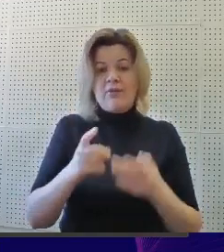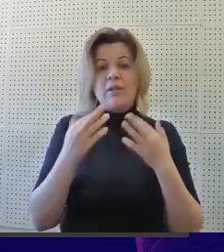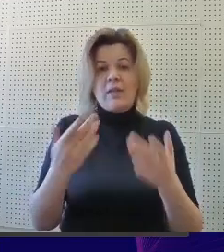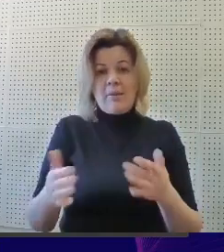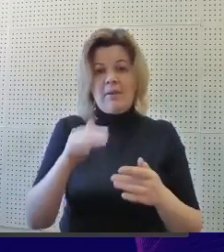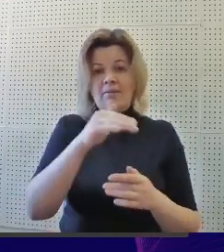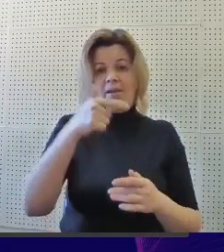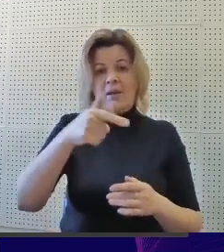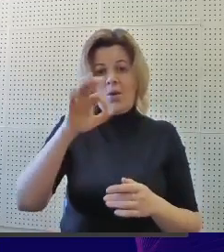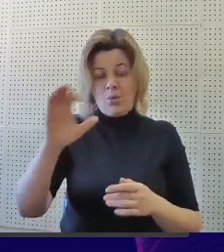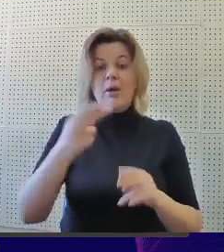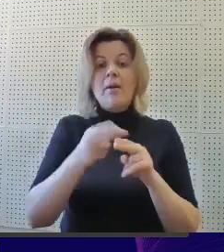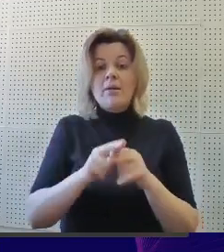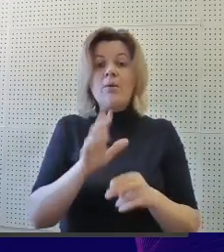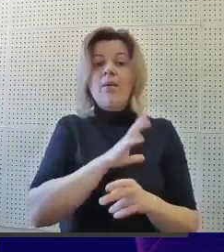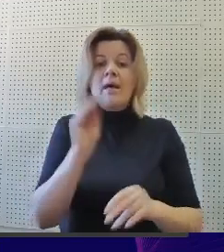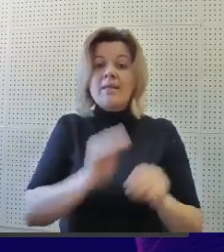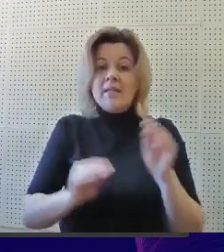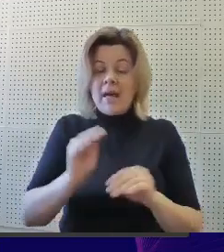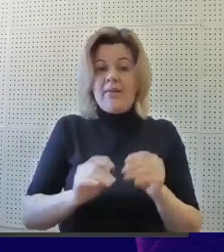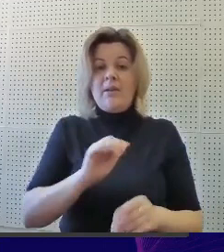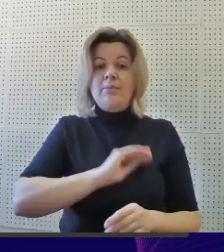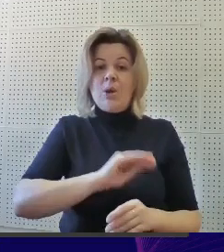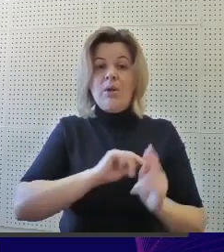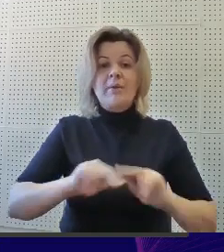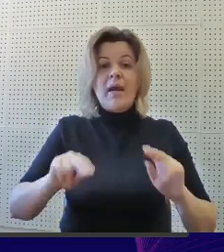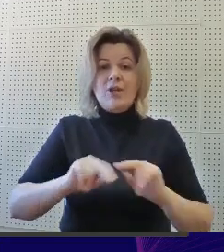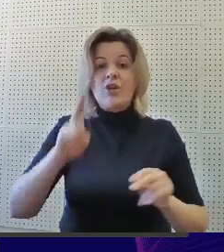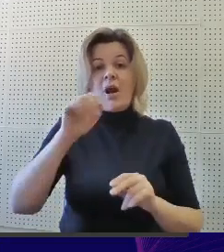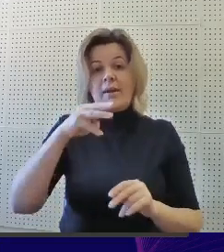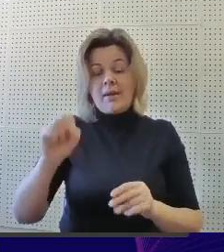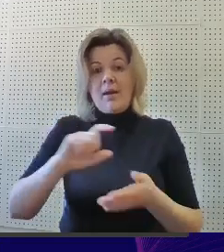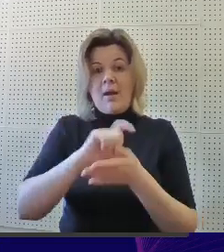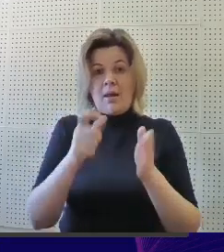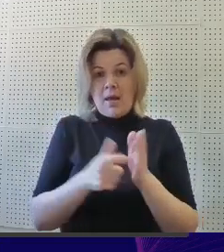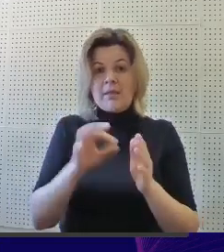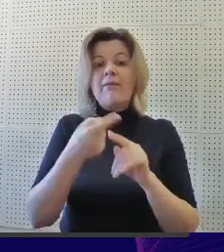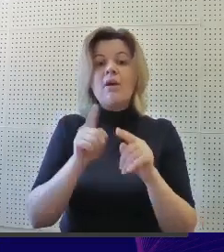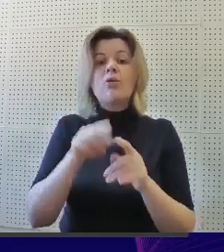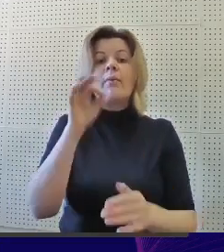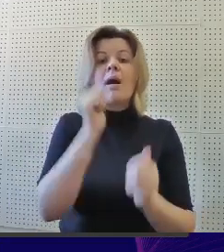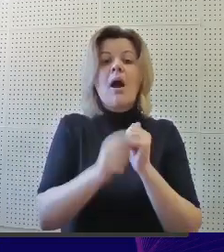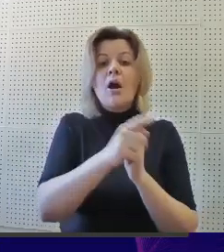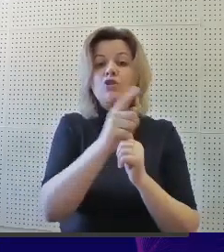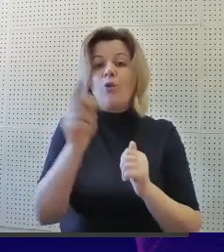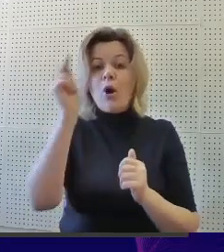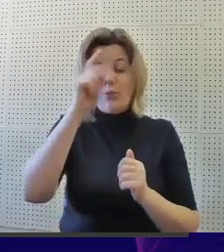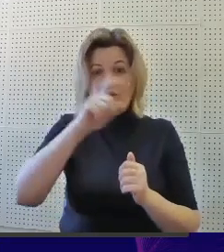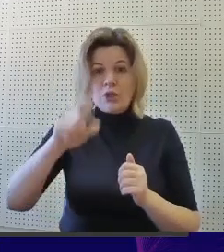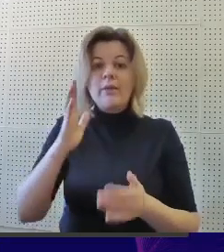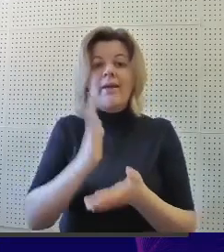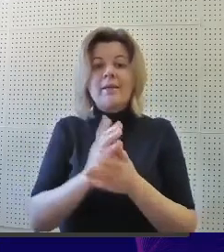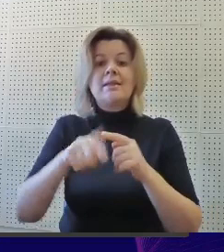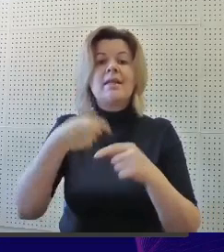ФГОС. Поэтому была составлена психолого-педагогическая карта класса, в которой по каждому обучающемуся